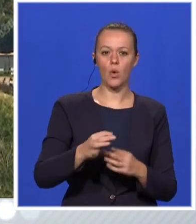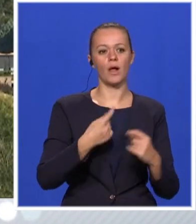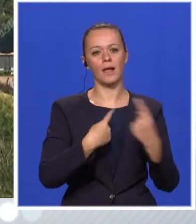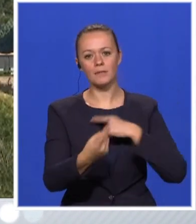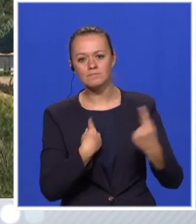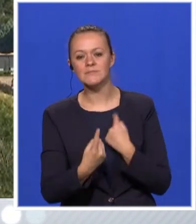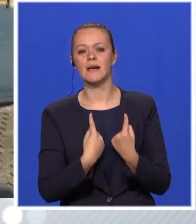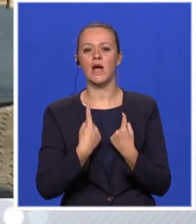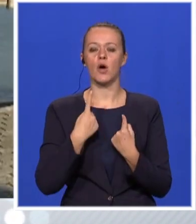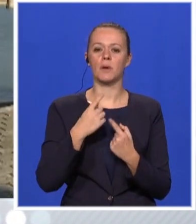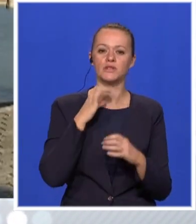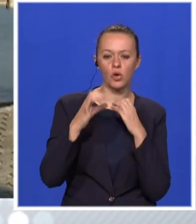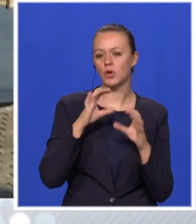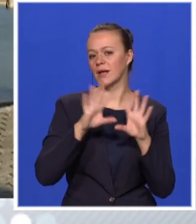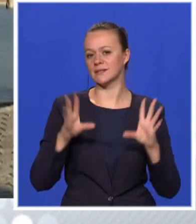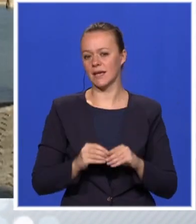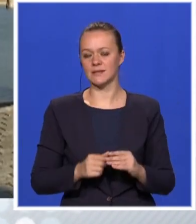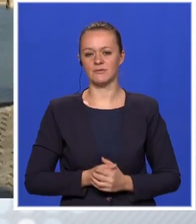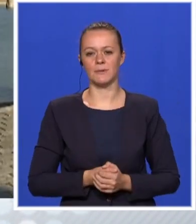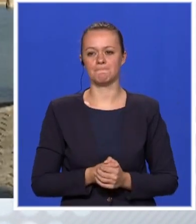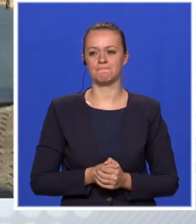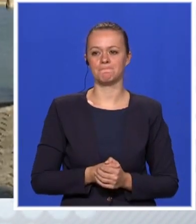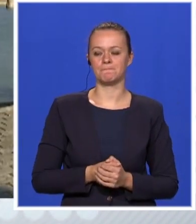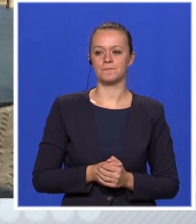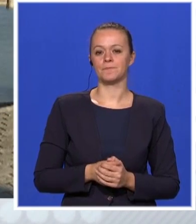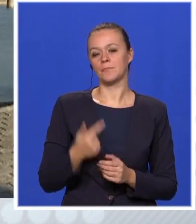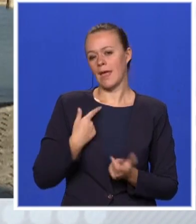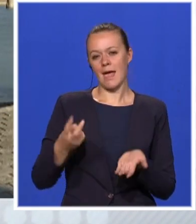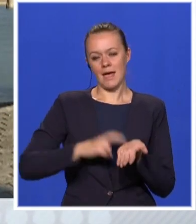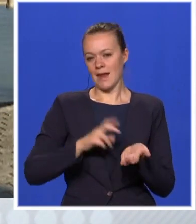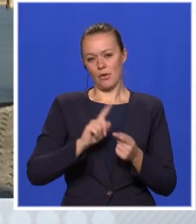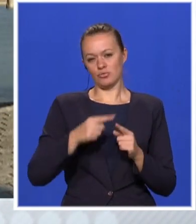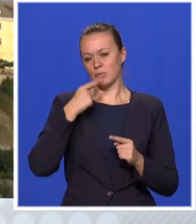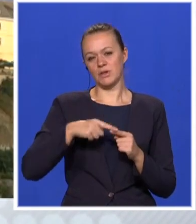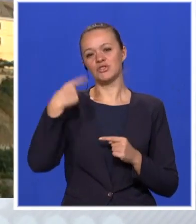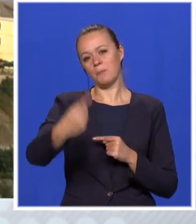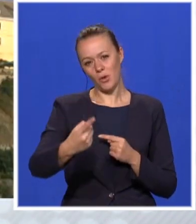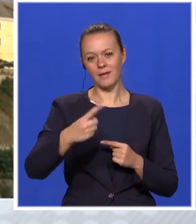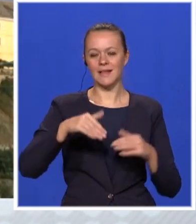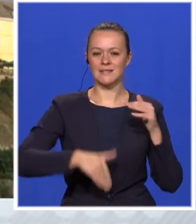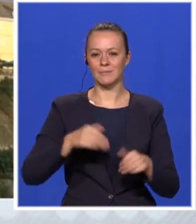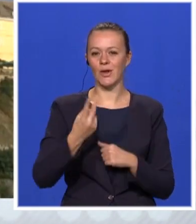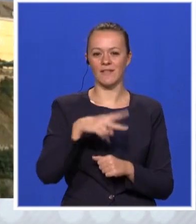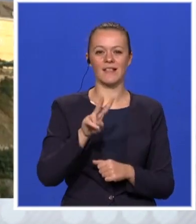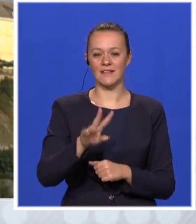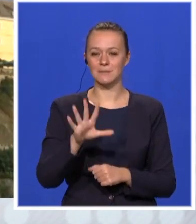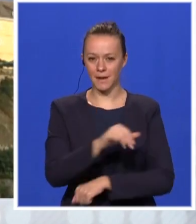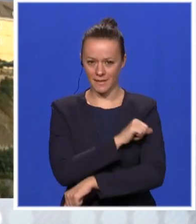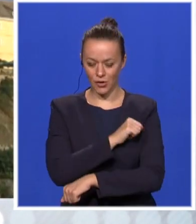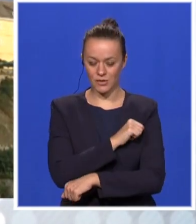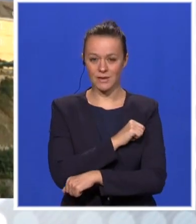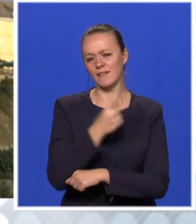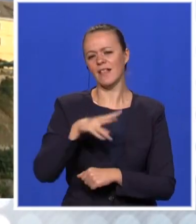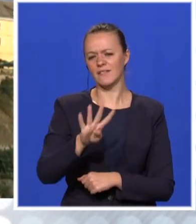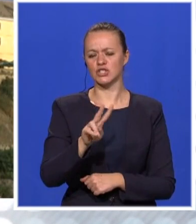komunikacija, sve ono što je preduslov. Nećemo sad rano govoriti o sledećim izborima 2025. godine, četvrte, da,